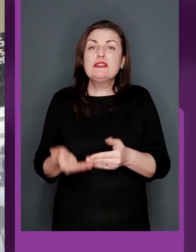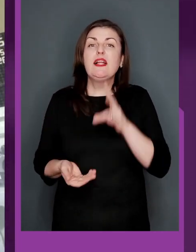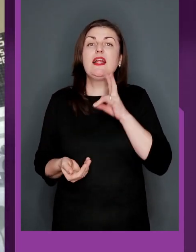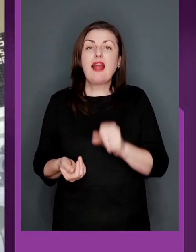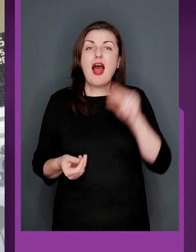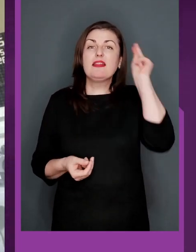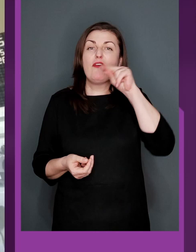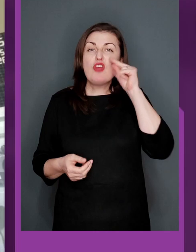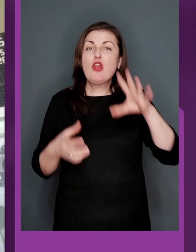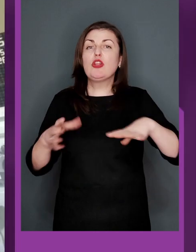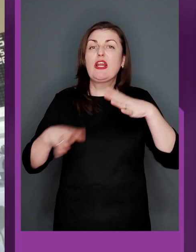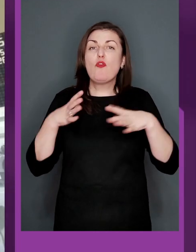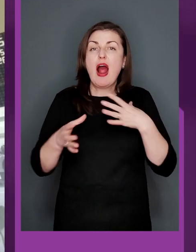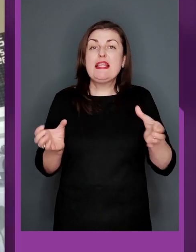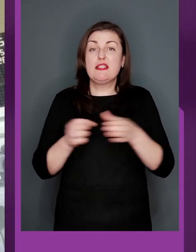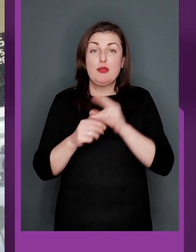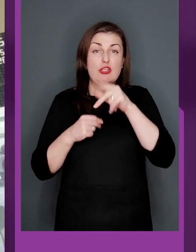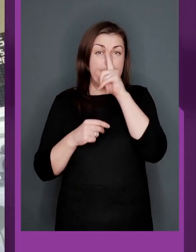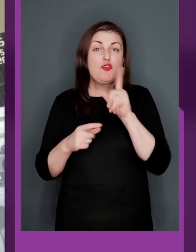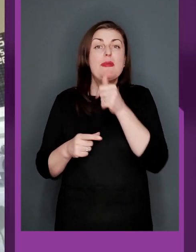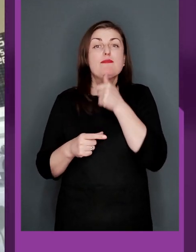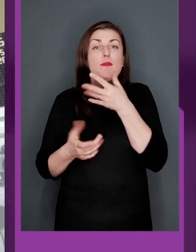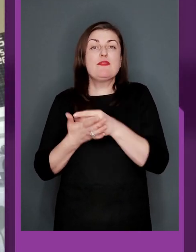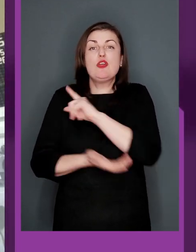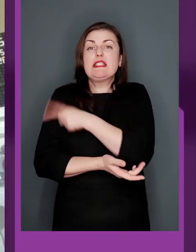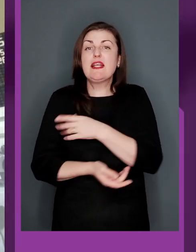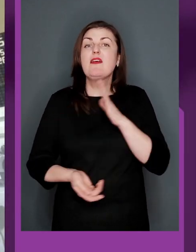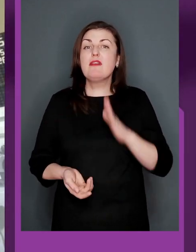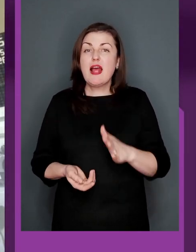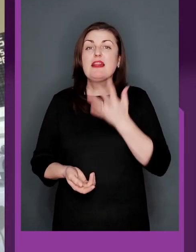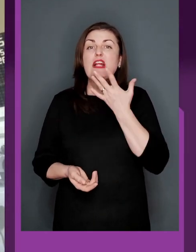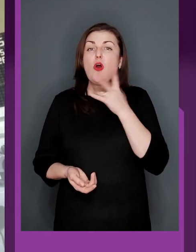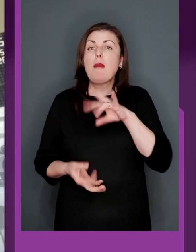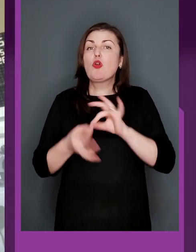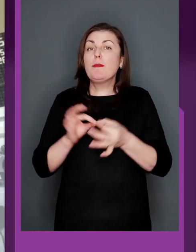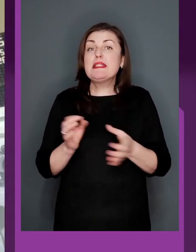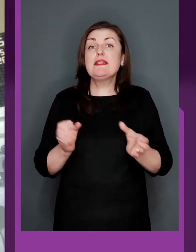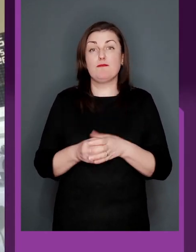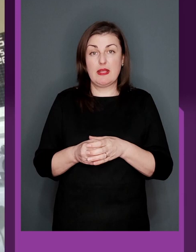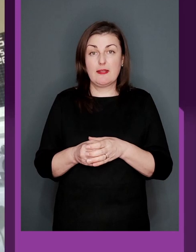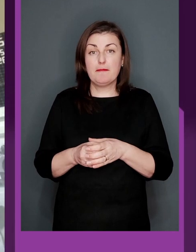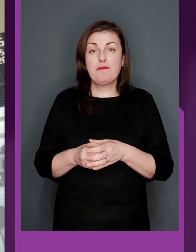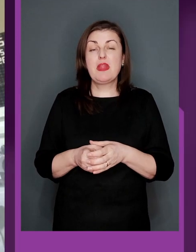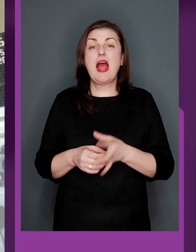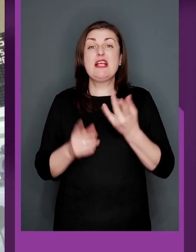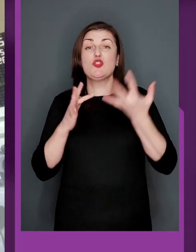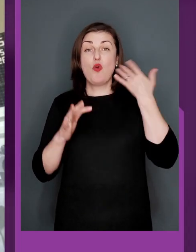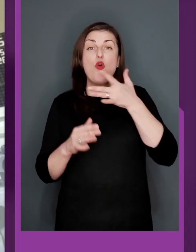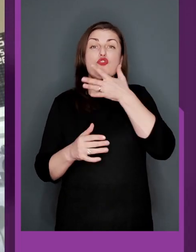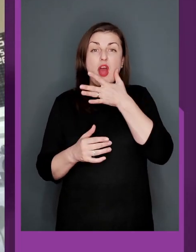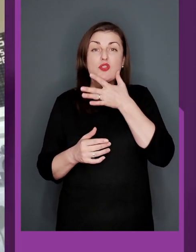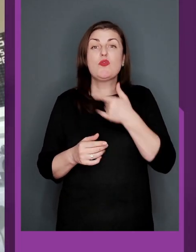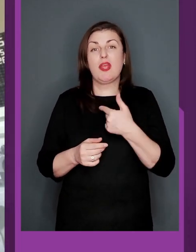на навчально-тренувальний збір через місяць, щоб спробувати свої сили в Національній паралімпійській збірній. З того